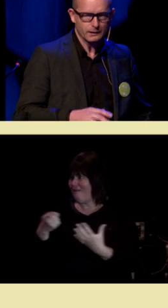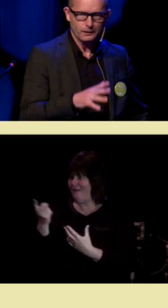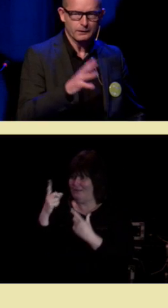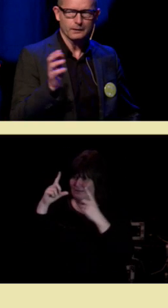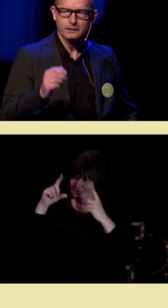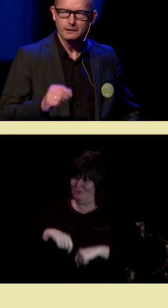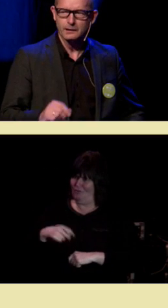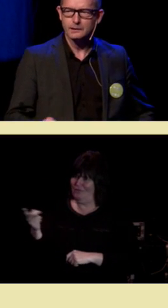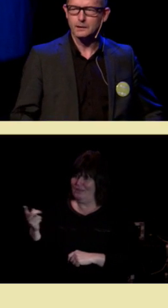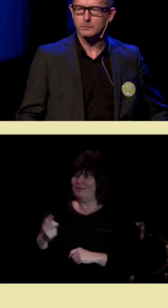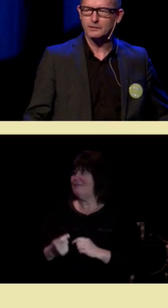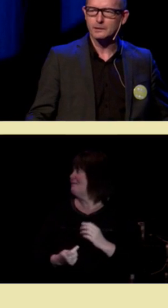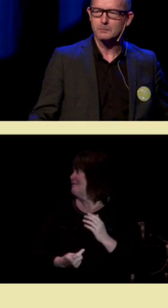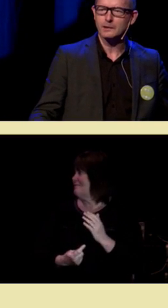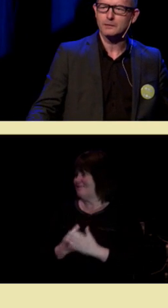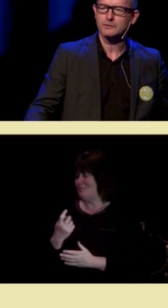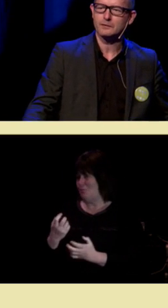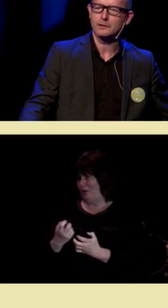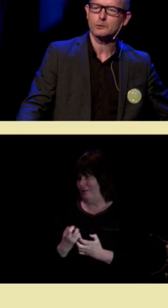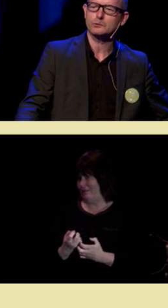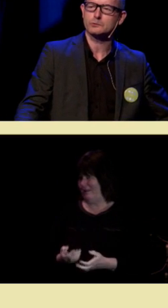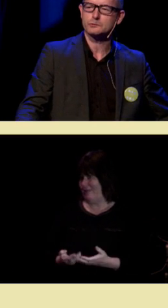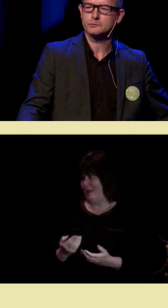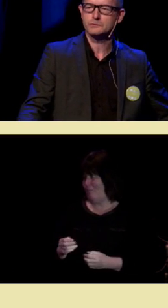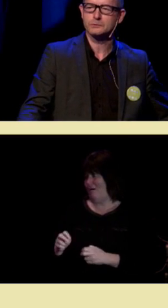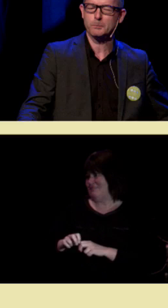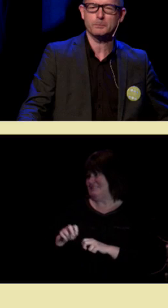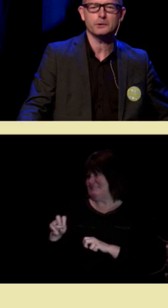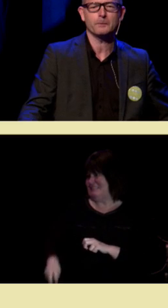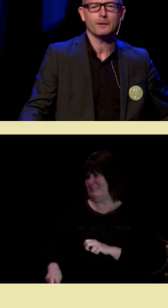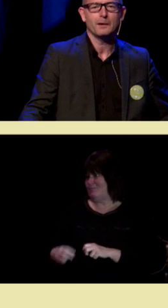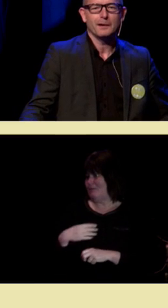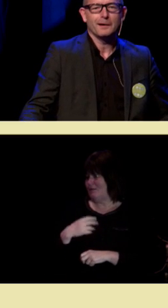Det kan hende at jeg trenger litt hjelp av sidemennene, hvis dere ser noen dupper.